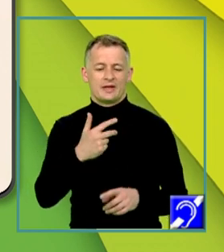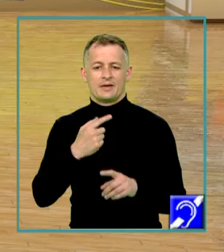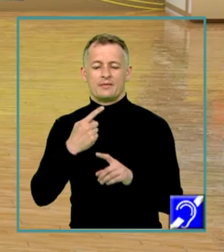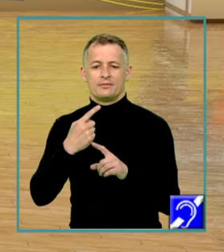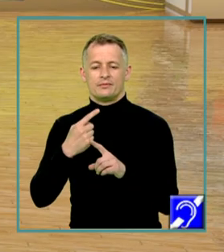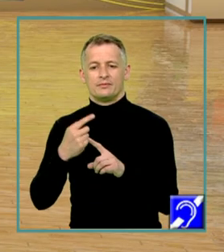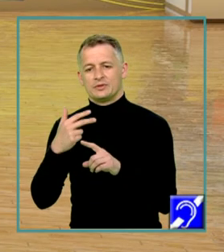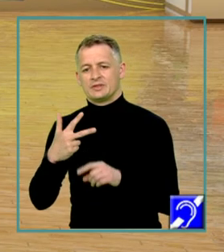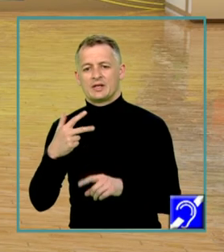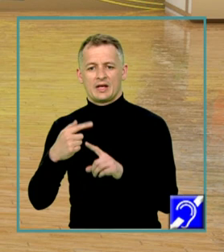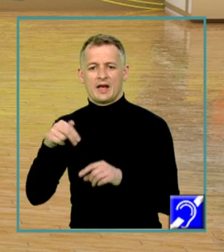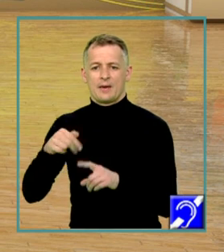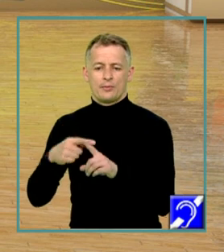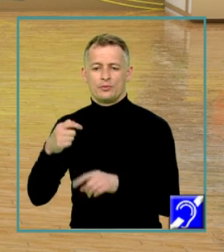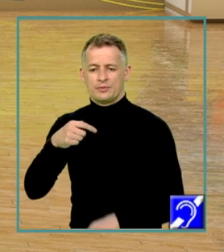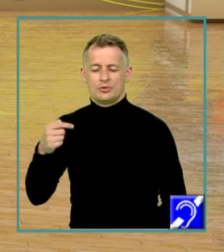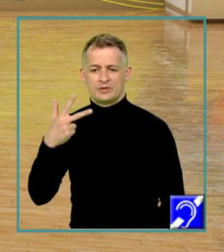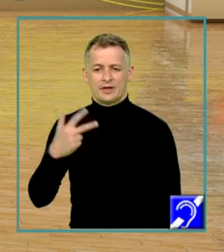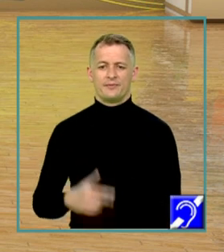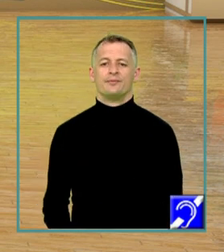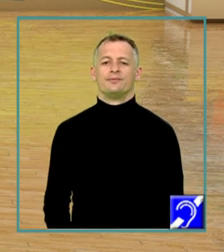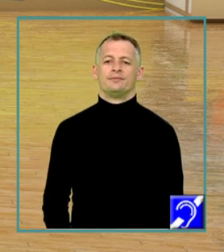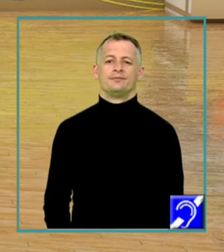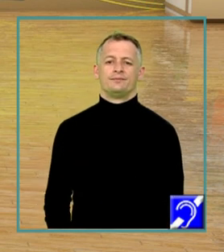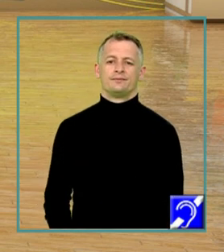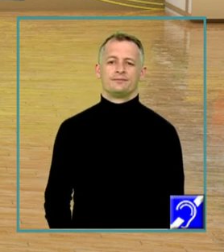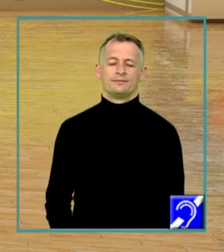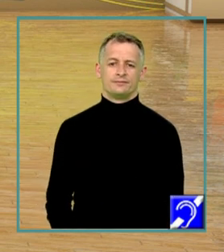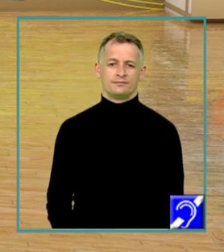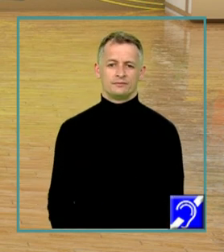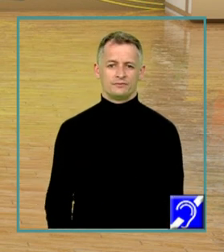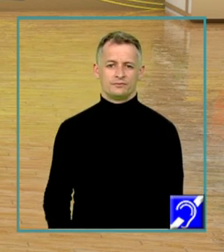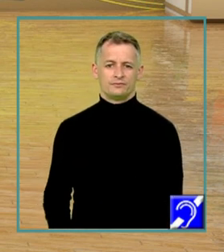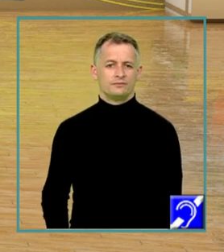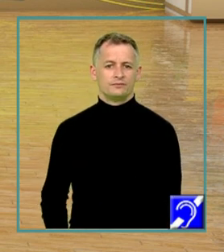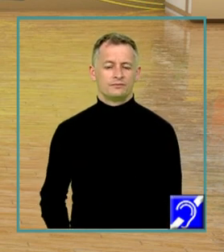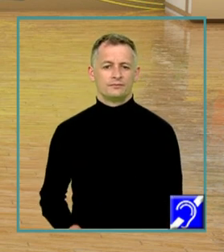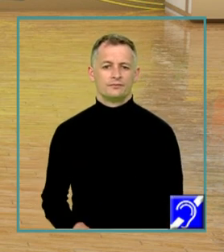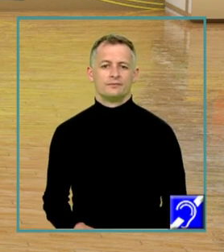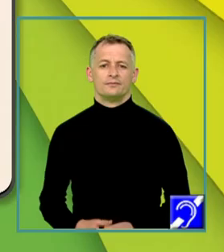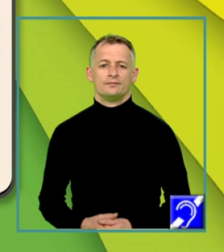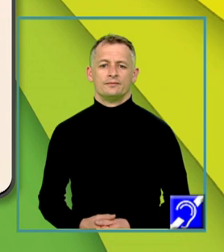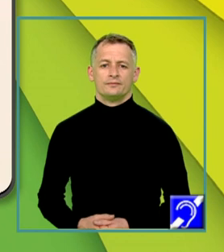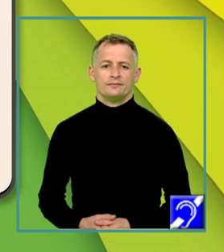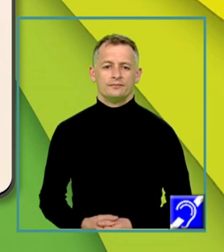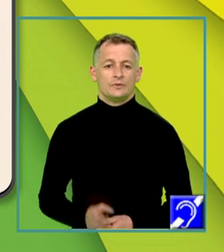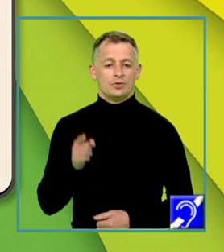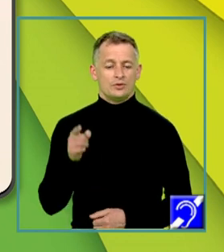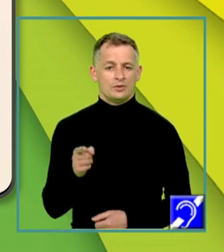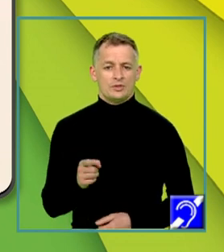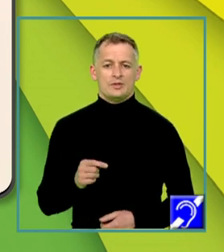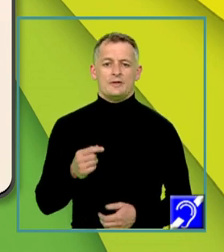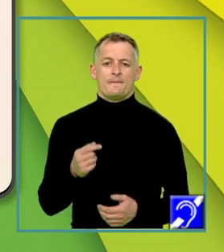Particularizând scrierea matricei M de X pentru X egal cu 2022, obținem